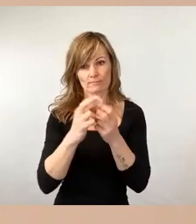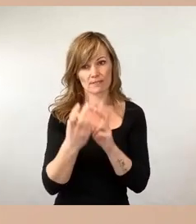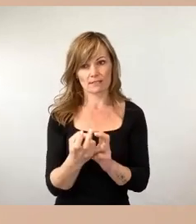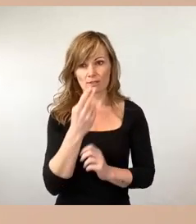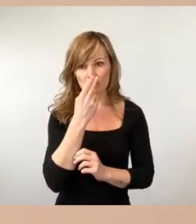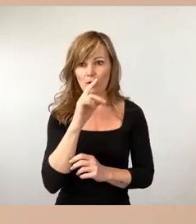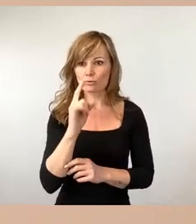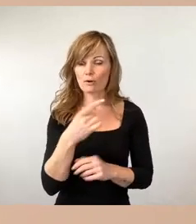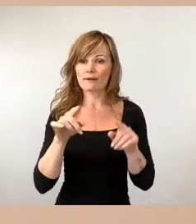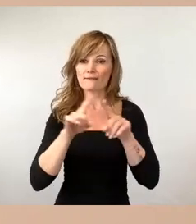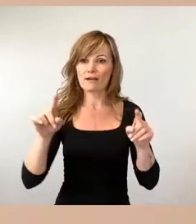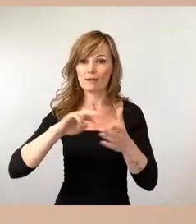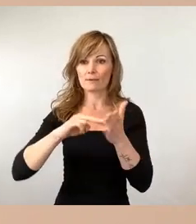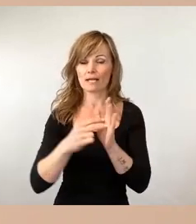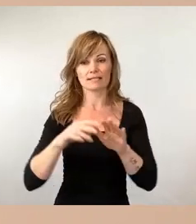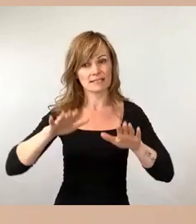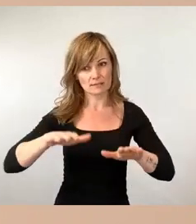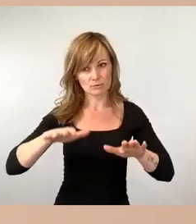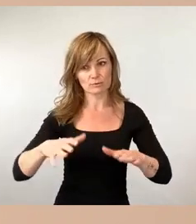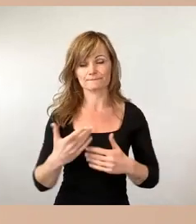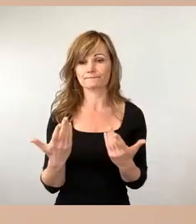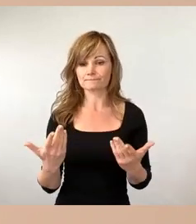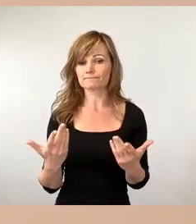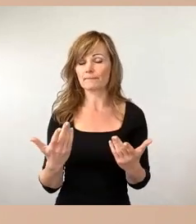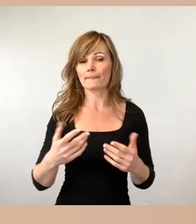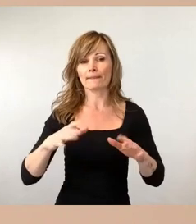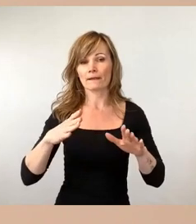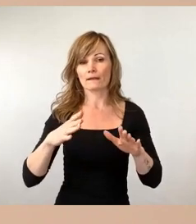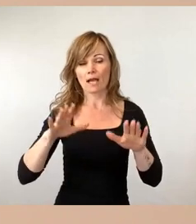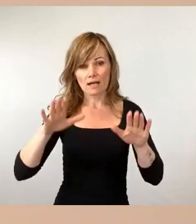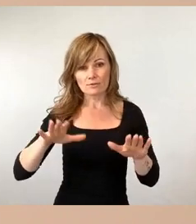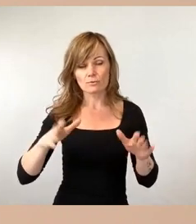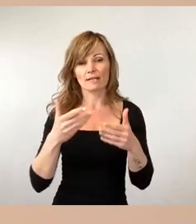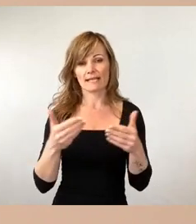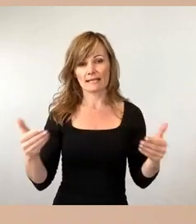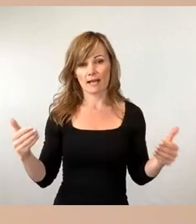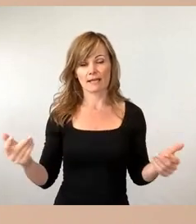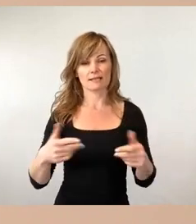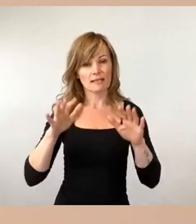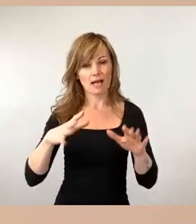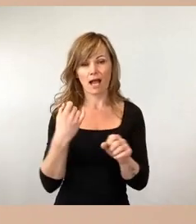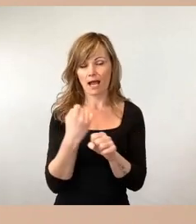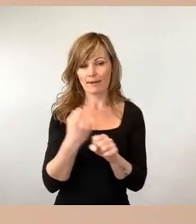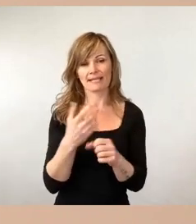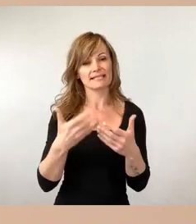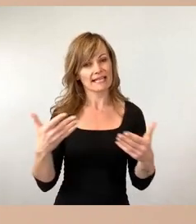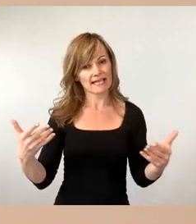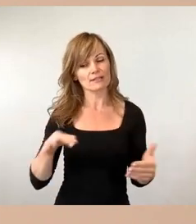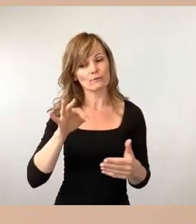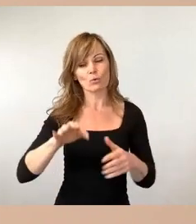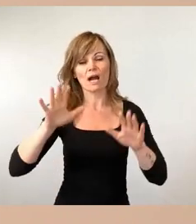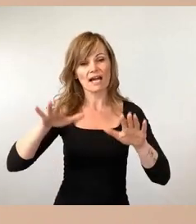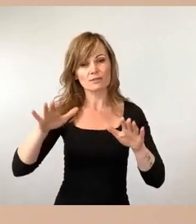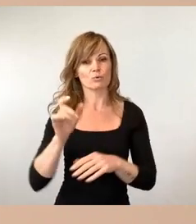Asyl. Die Asylgelegenheiten und nicht die Asylgelegenheiten, sondern die Arbeitsgelegenheiten für Asylbewerber sind ein